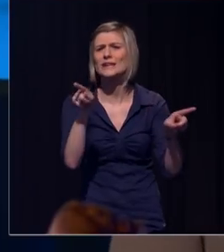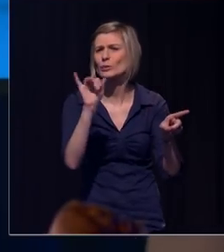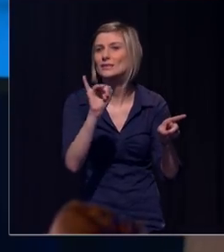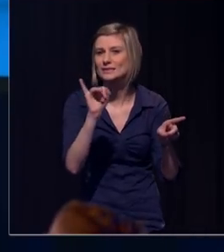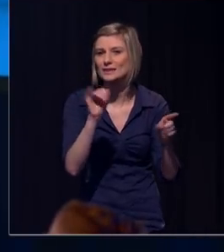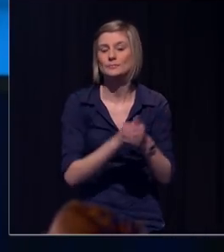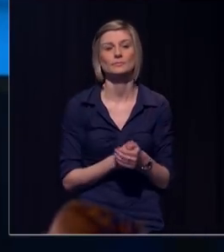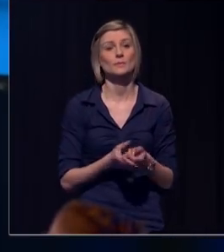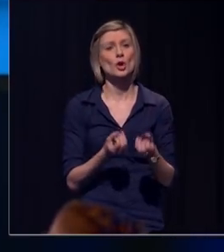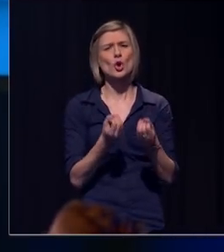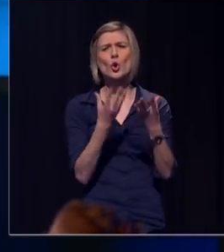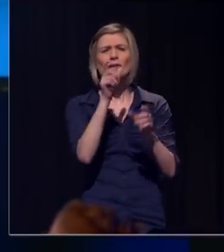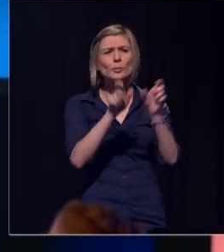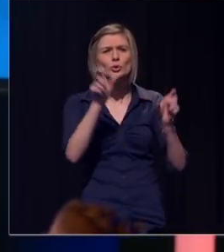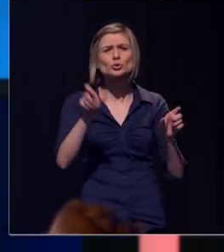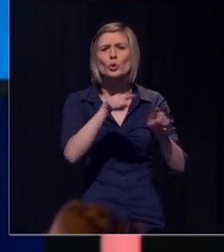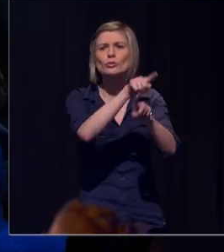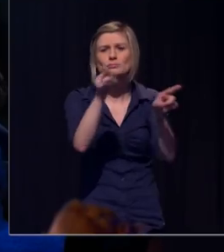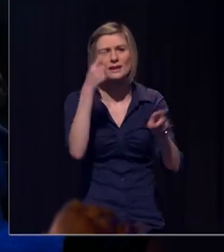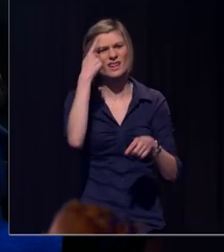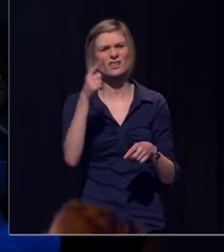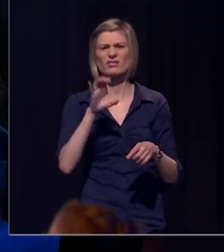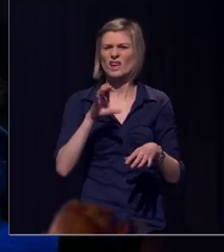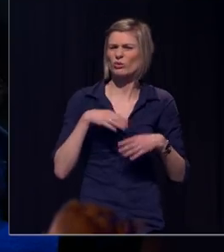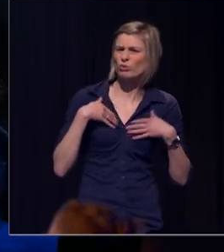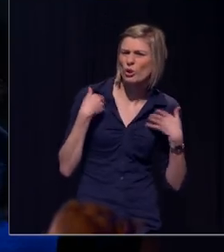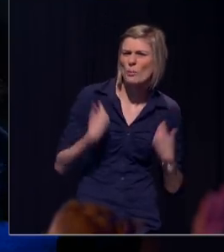Hoeveel mensen vinden hier dat ze vaak moe zijn?